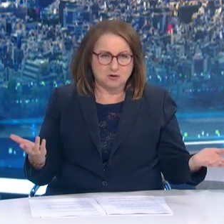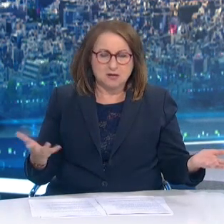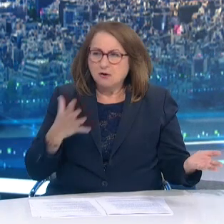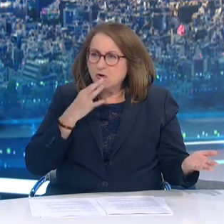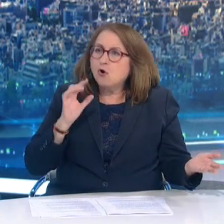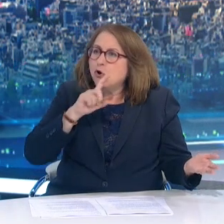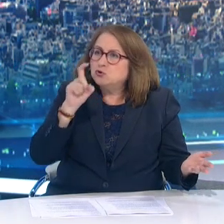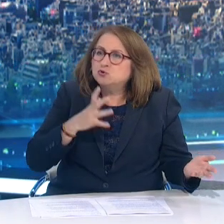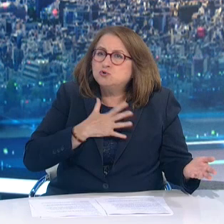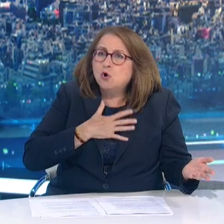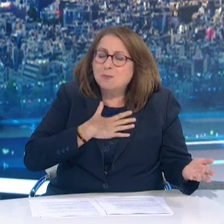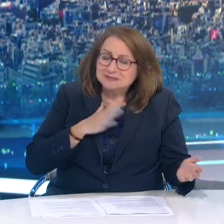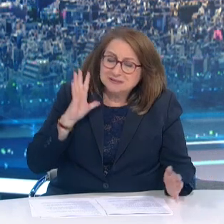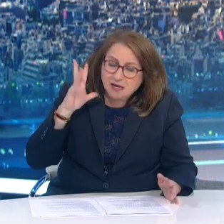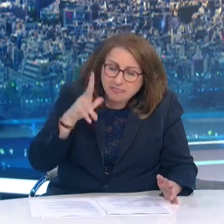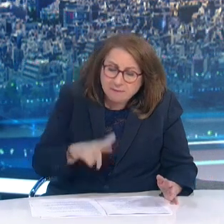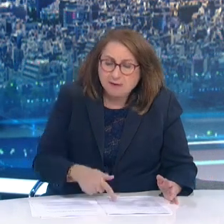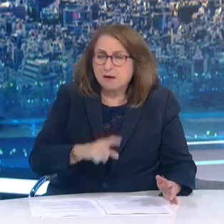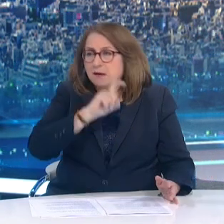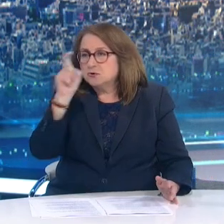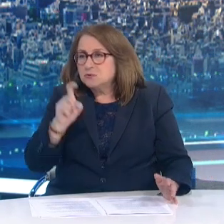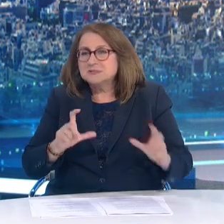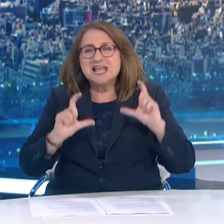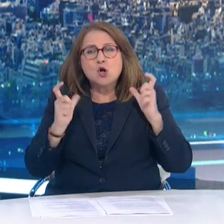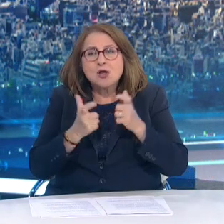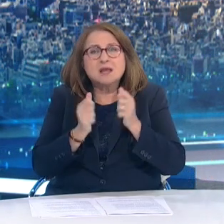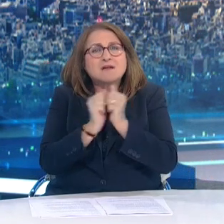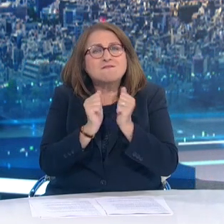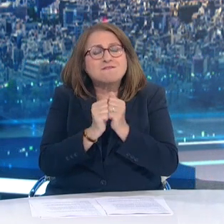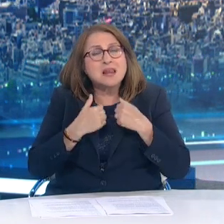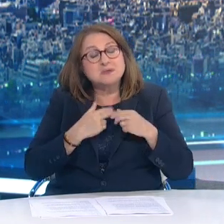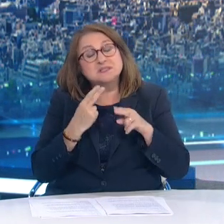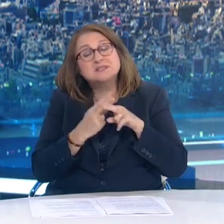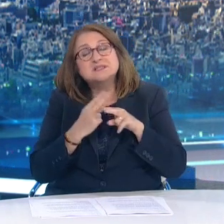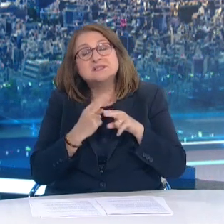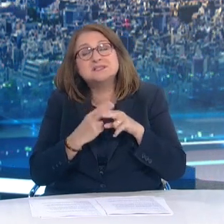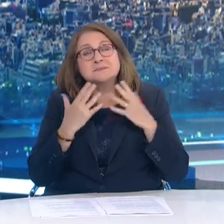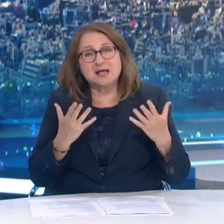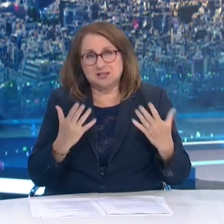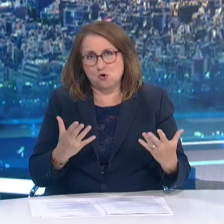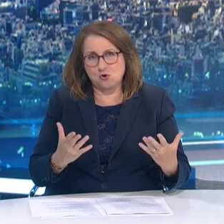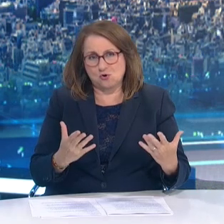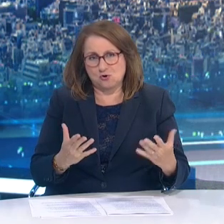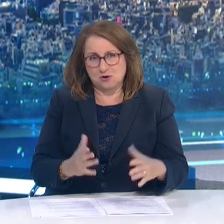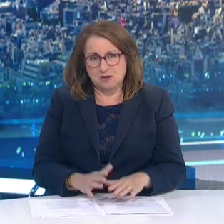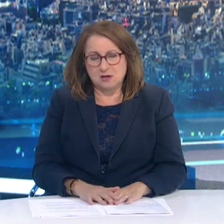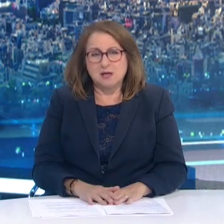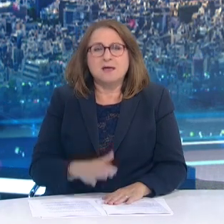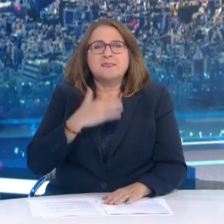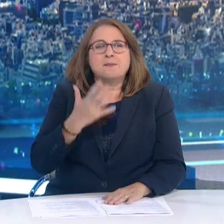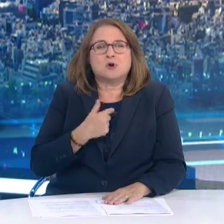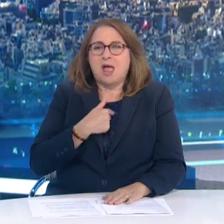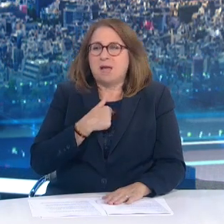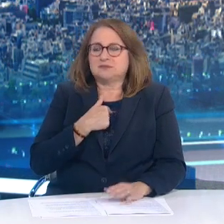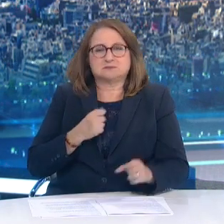μας Για τη ζωή μας, για τις οικογένειές μας, για τους φίλους μας Δεν μπορούμε να αφήσουμε Κάτω από την όποια δική μας διστακτικότητα Να